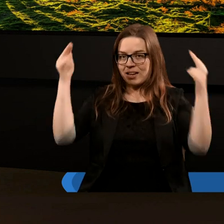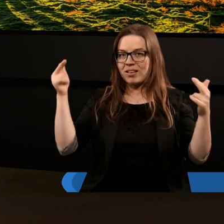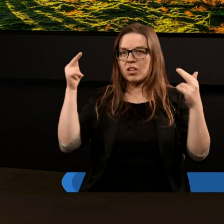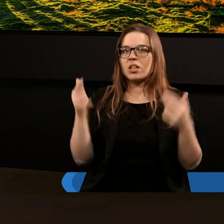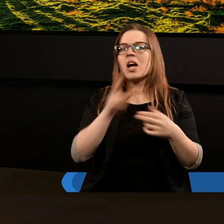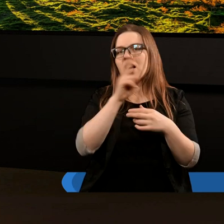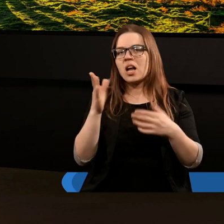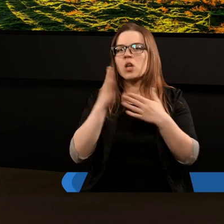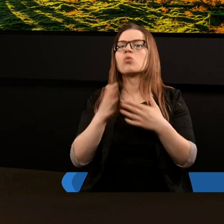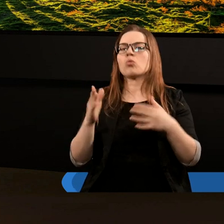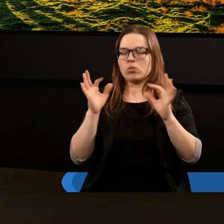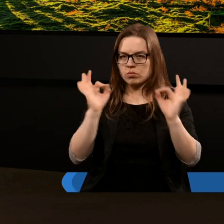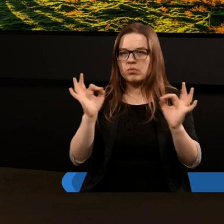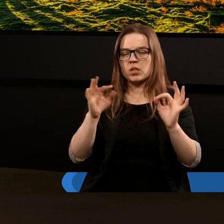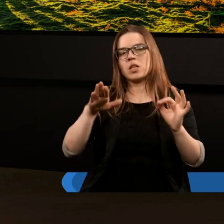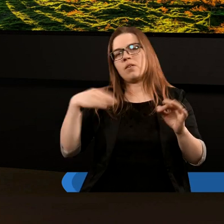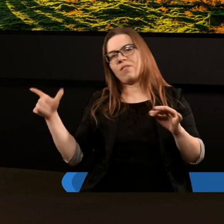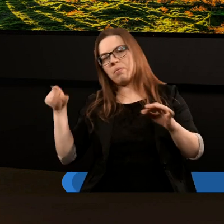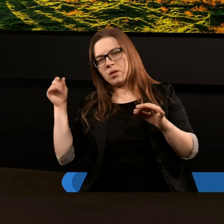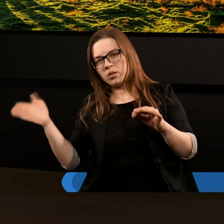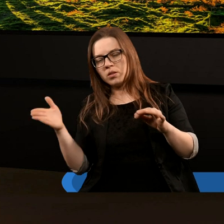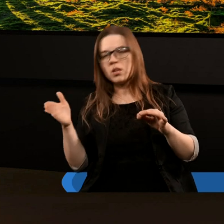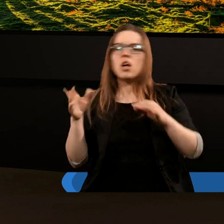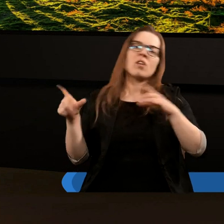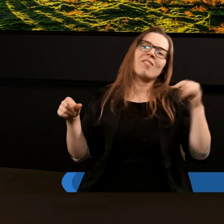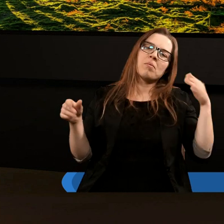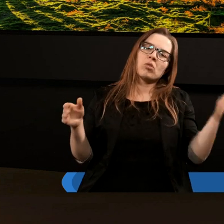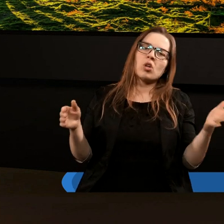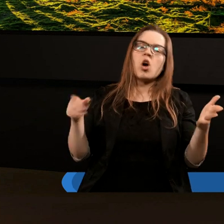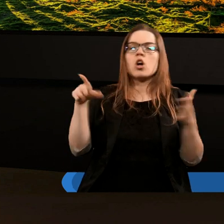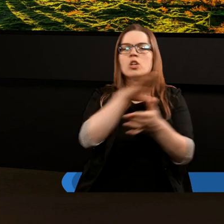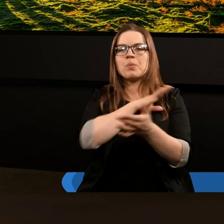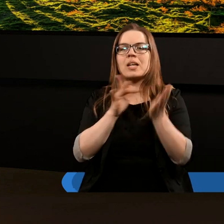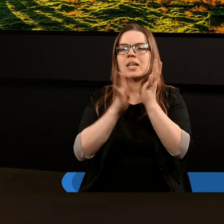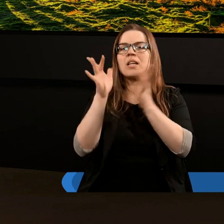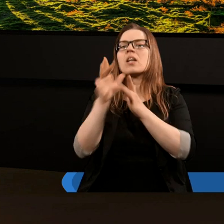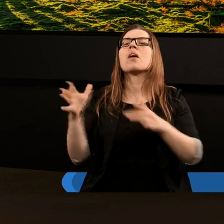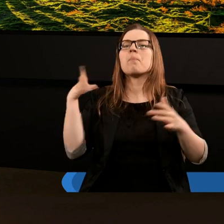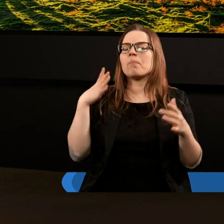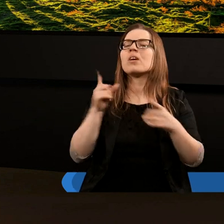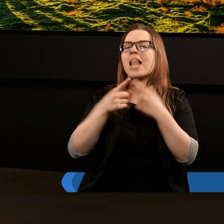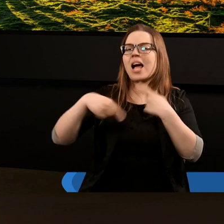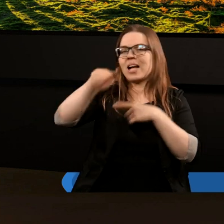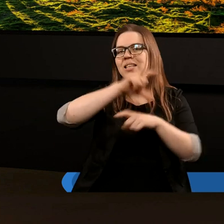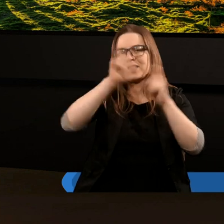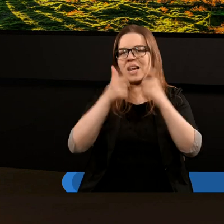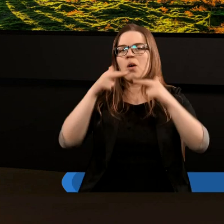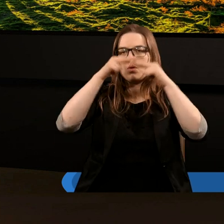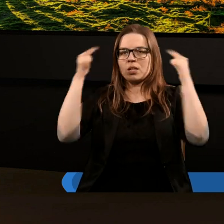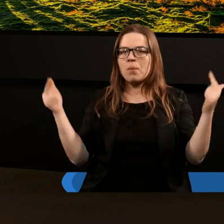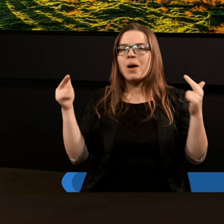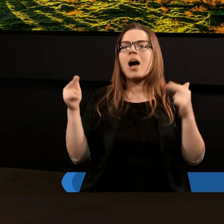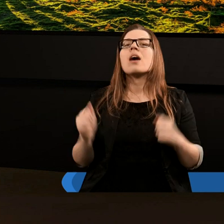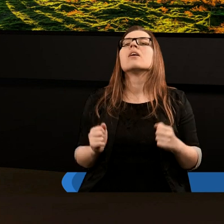każdy już opowiedział się po jednej ze stron, że śmierć Chrystusa, jego ofiara, jego poświęcenie było dla całego nieba, jakkolwiek je